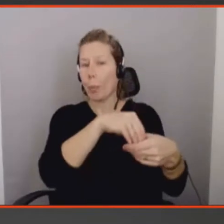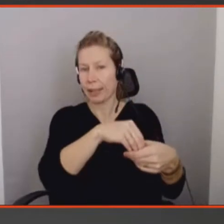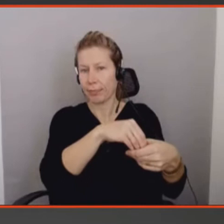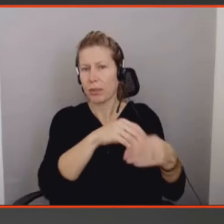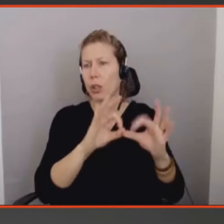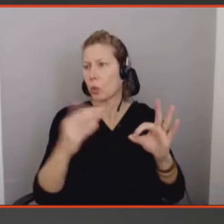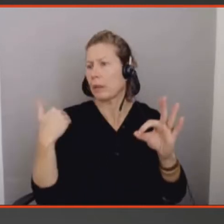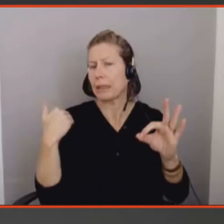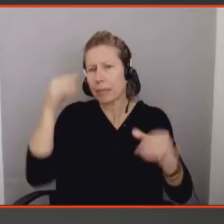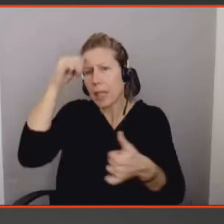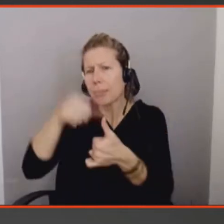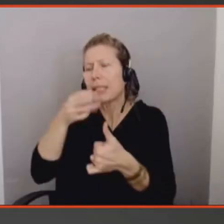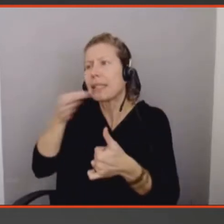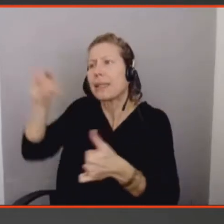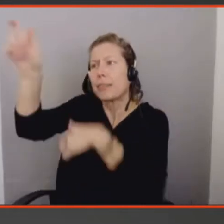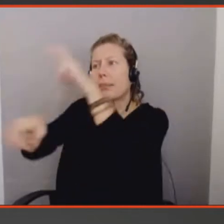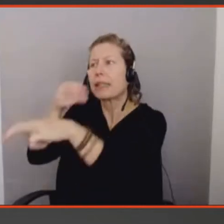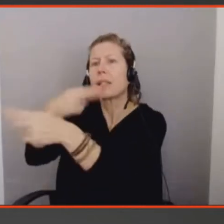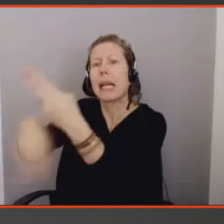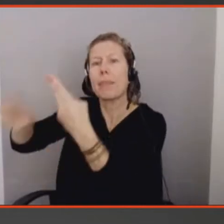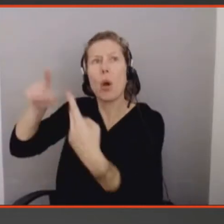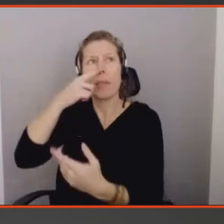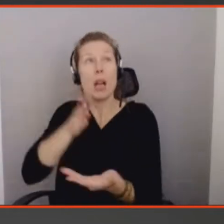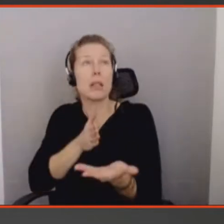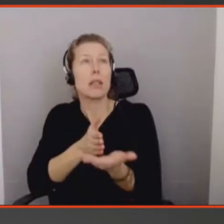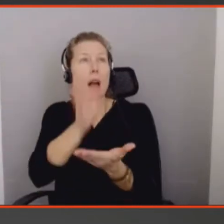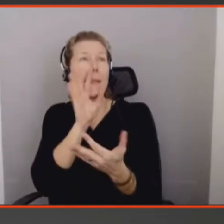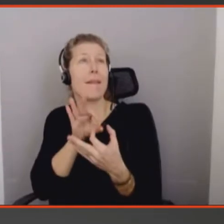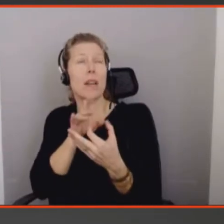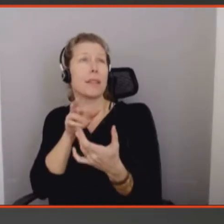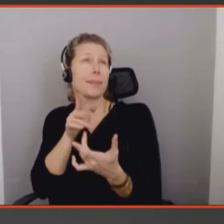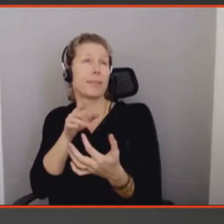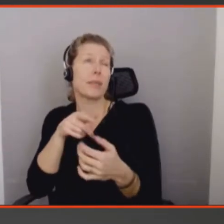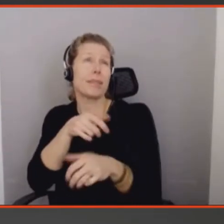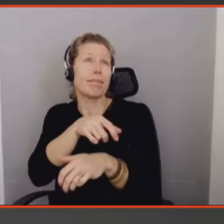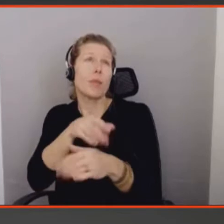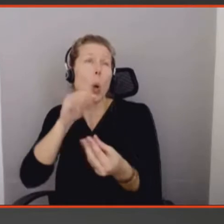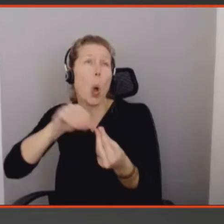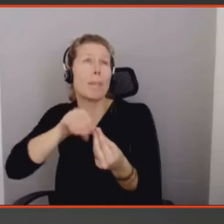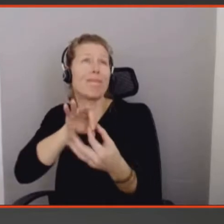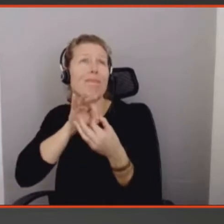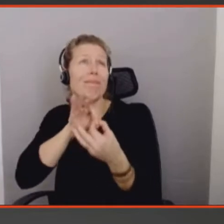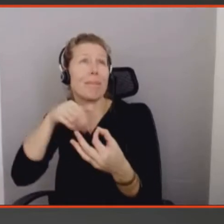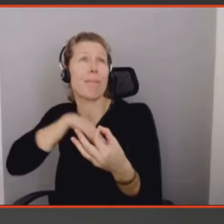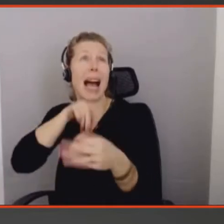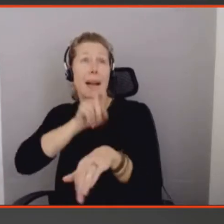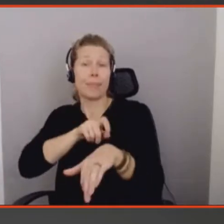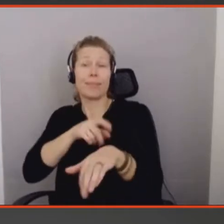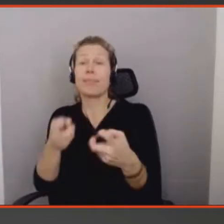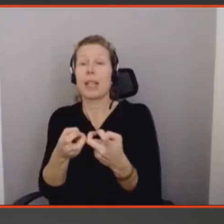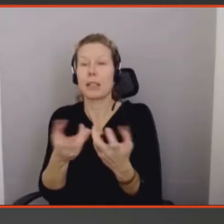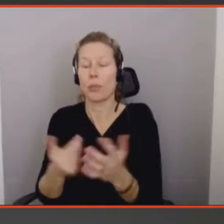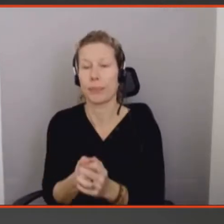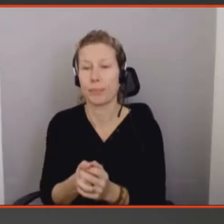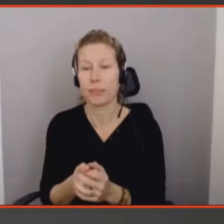quasiment toutes les cultures du monde, sans généraliser trop non plus, les bijoux ont un sens symbolique fort. Donc,'est intéressant de prendre des bijoux comme